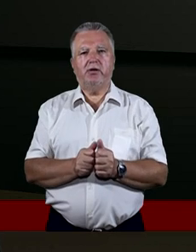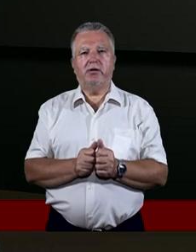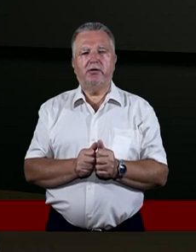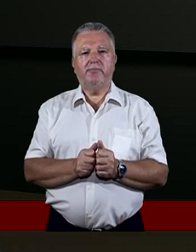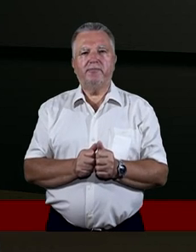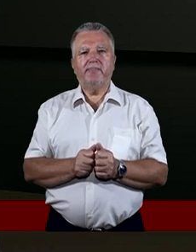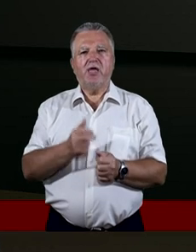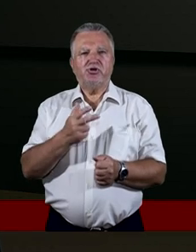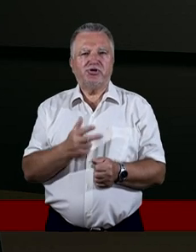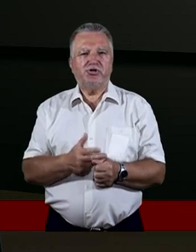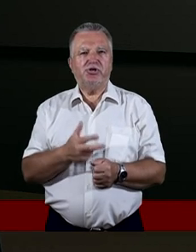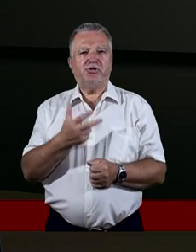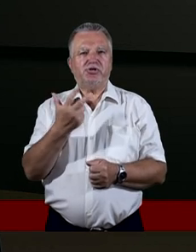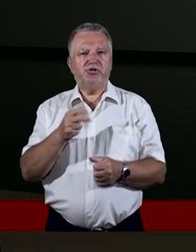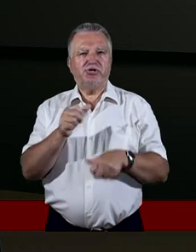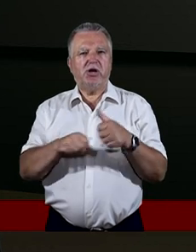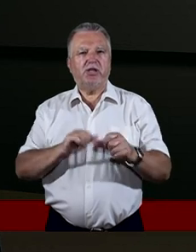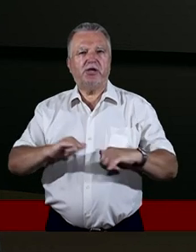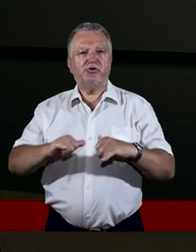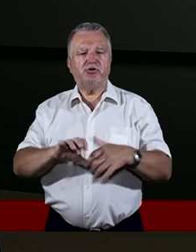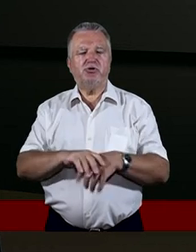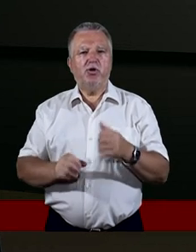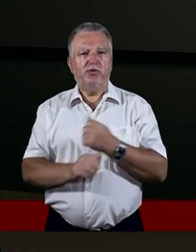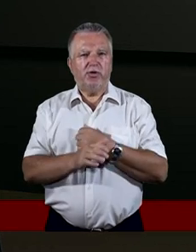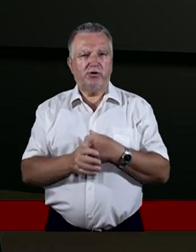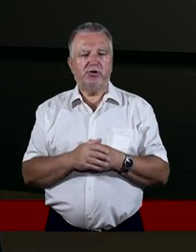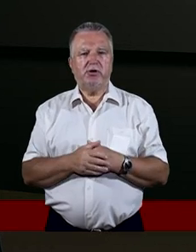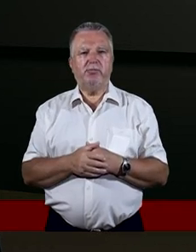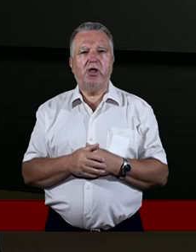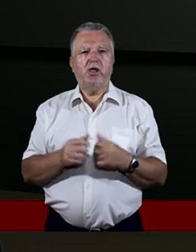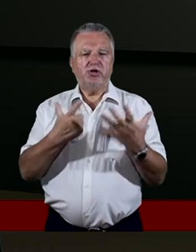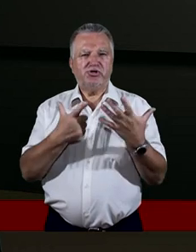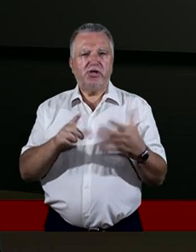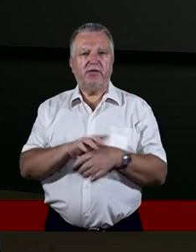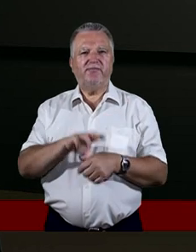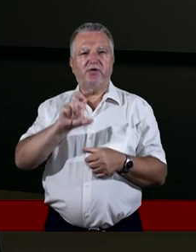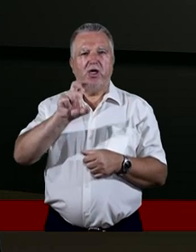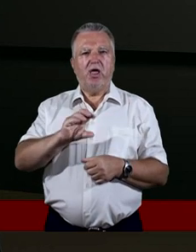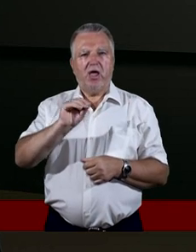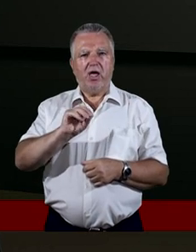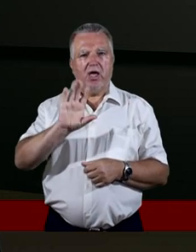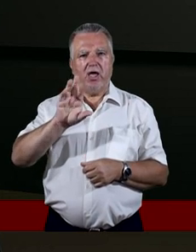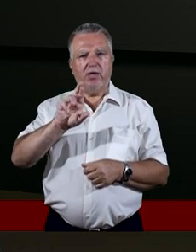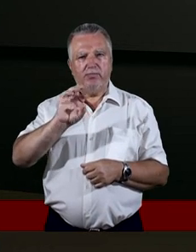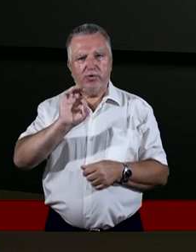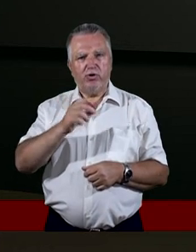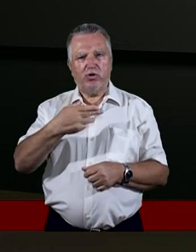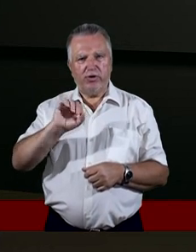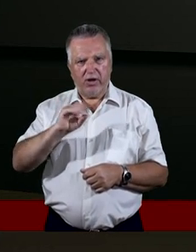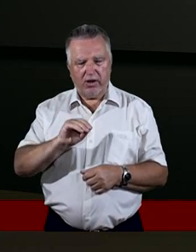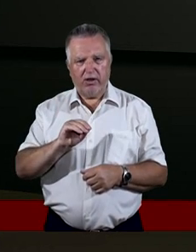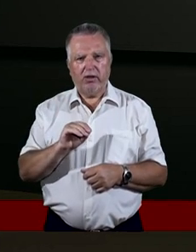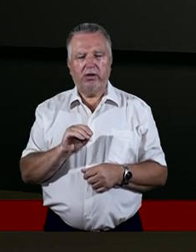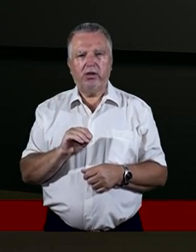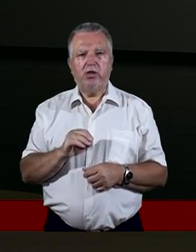33 lata rządzi w Jerozolimie, 7 lat w Hebronie. Człowiek, który miał się naprawdę czym pochwalić, a to był złoty